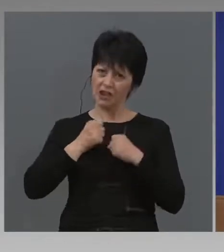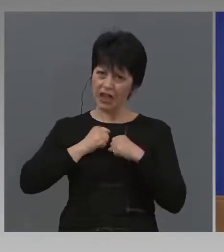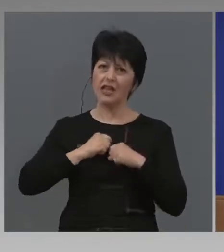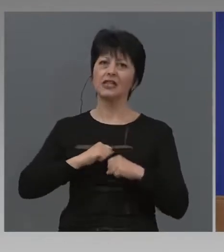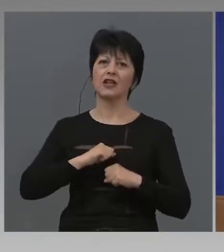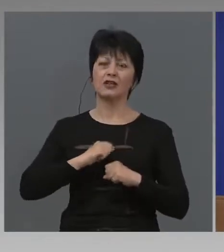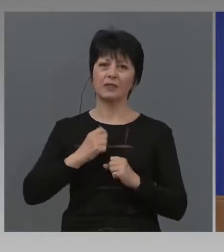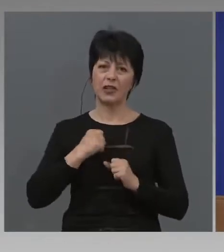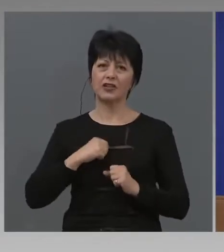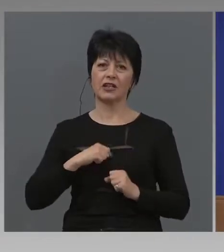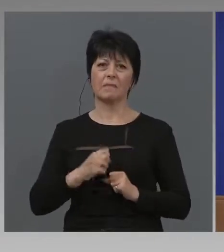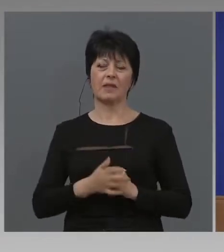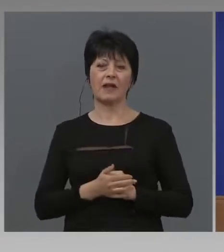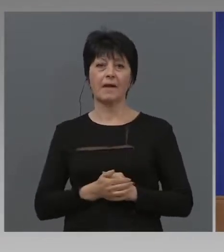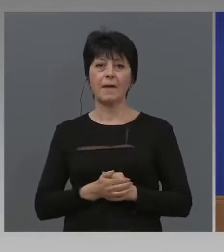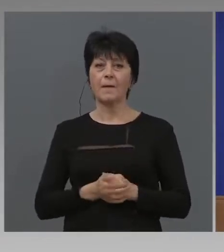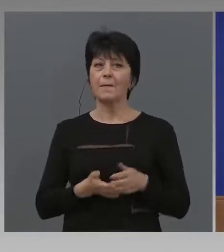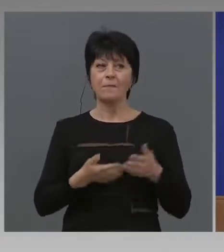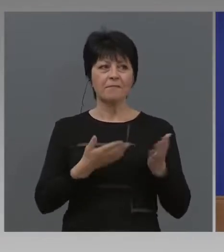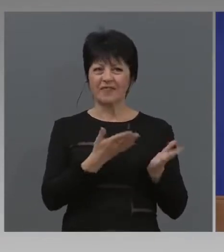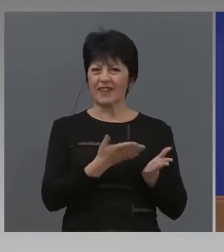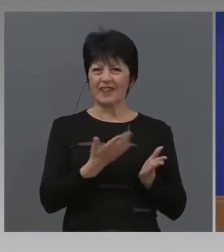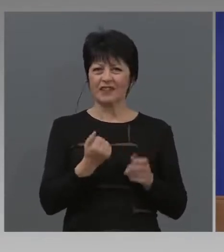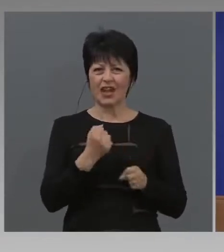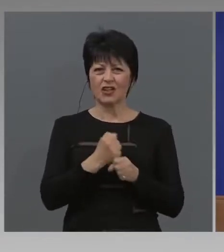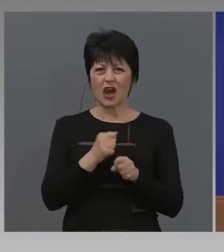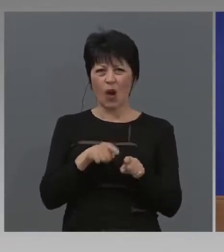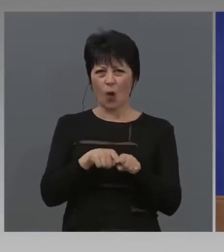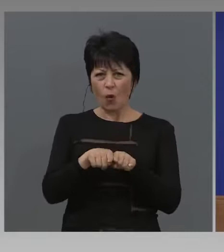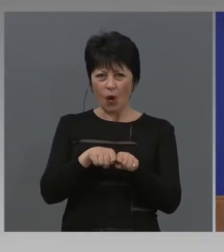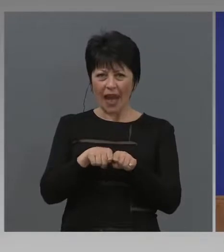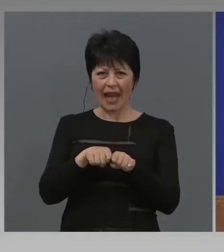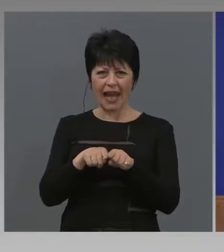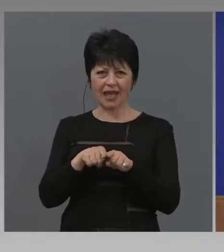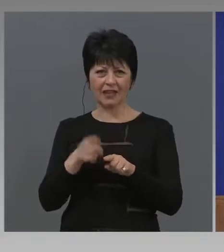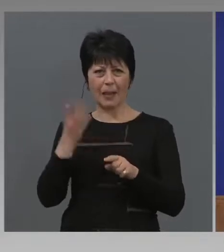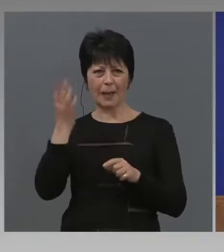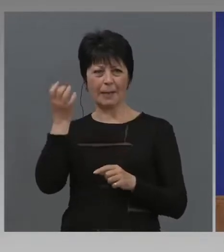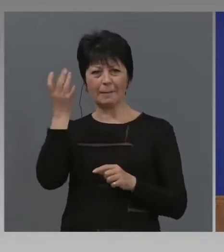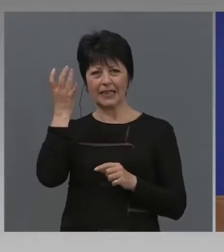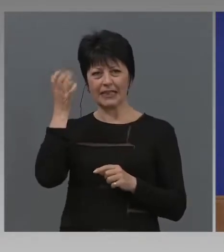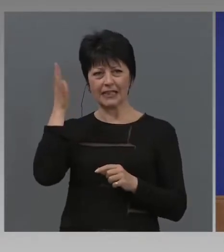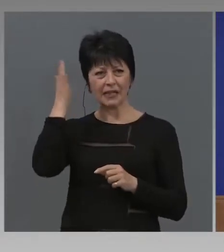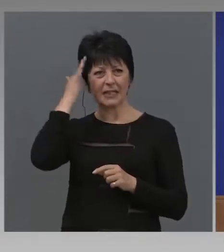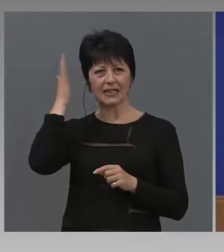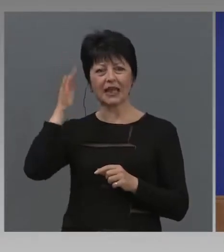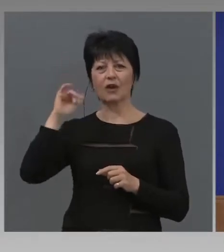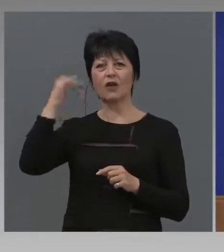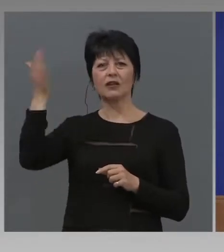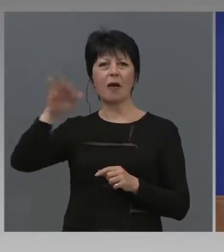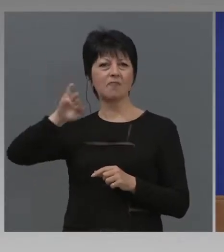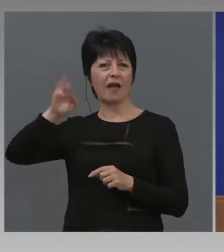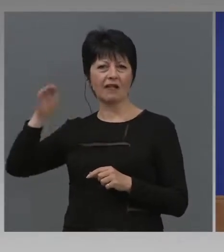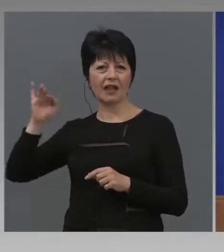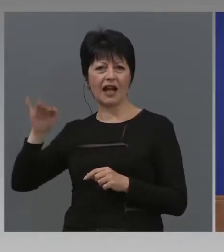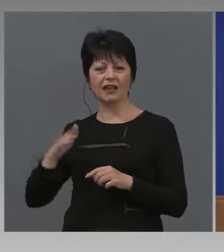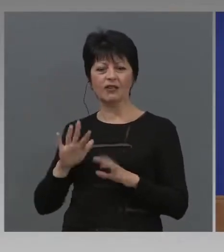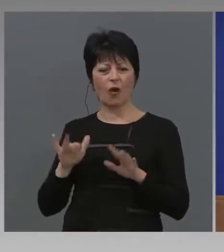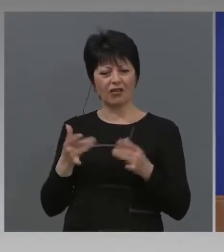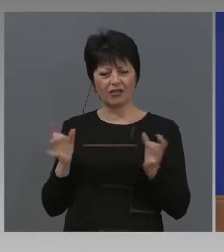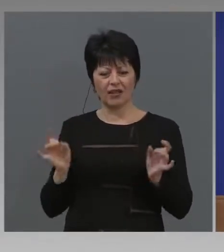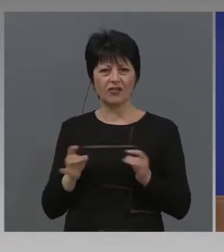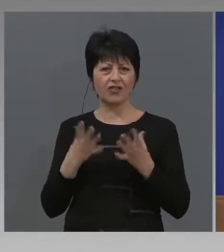колеги, извинете, ваши колеги, министр-председатели, включително от Балканите, още от самото начало, просто